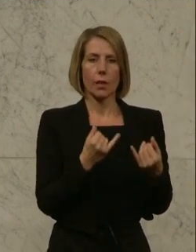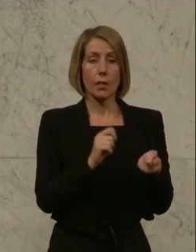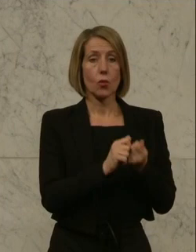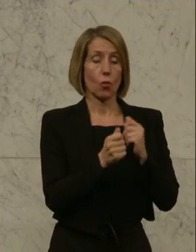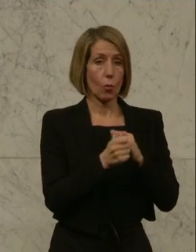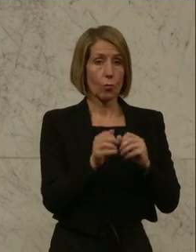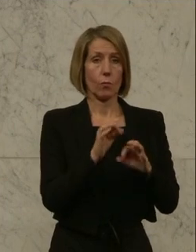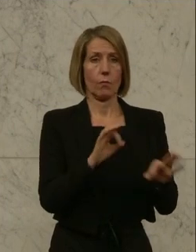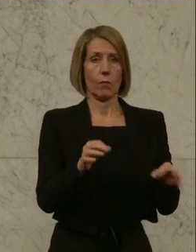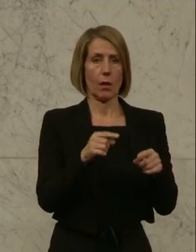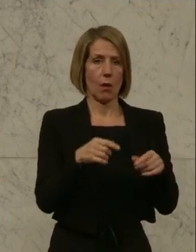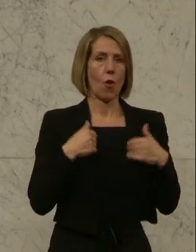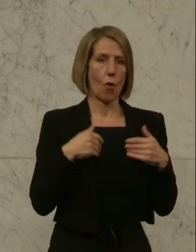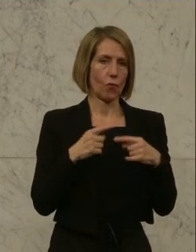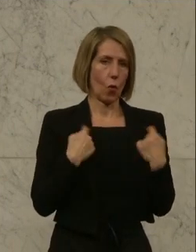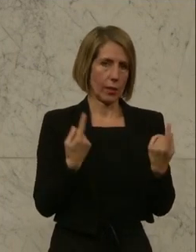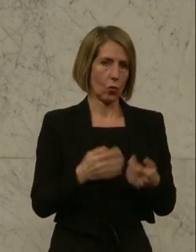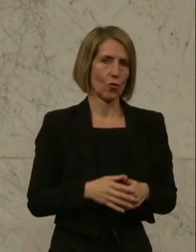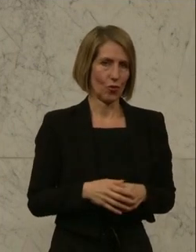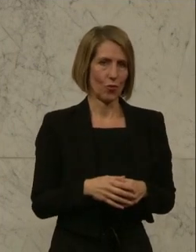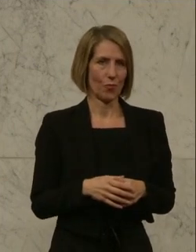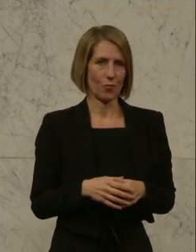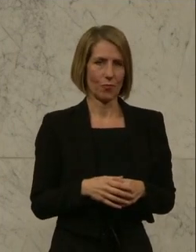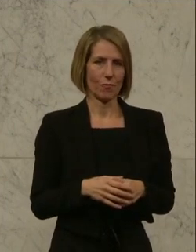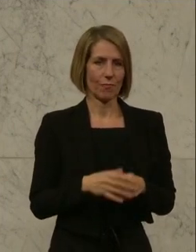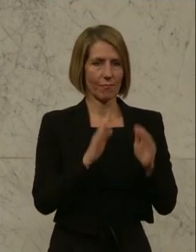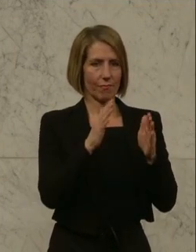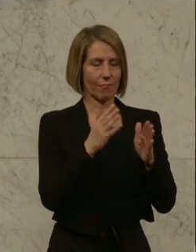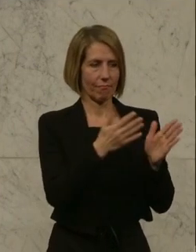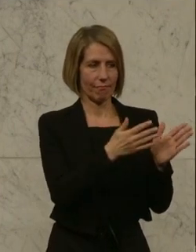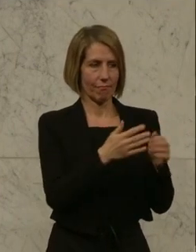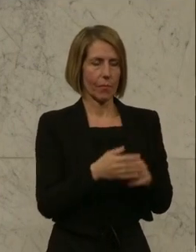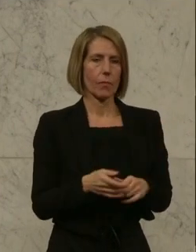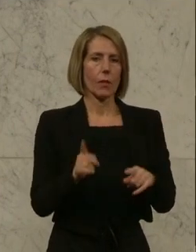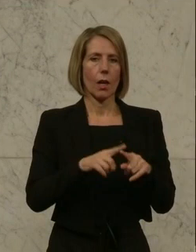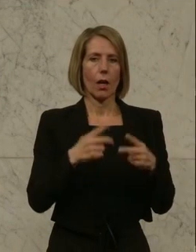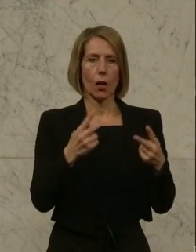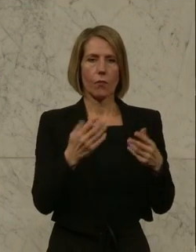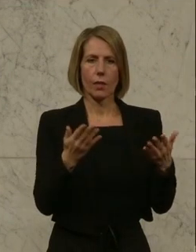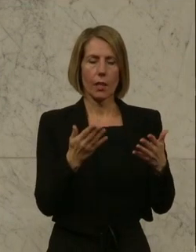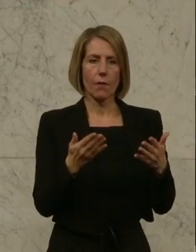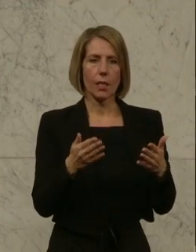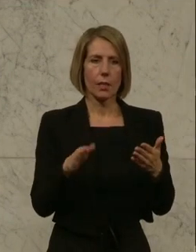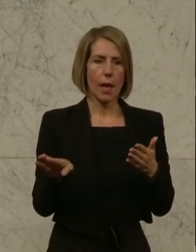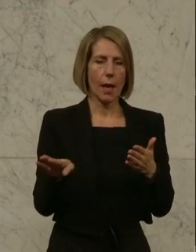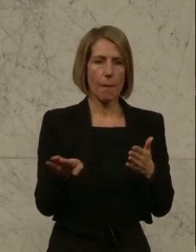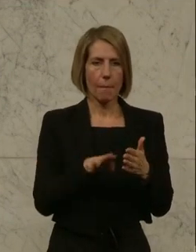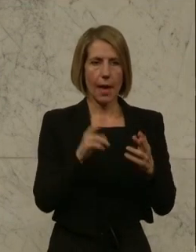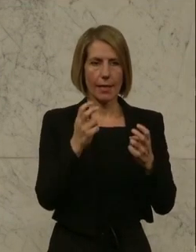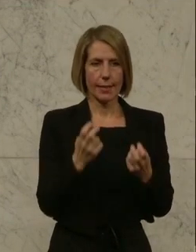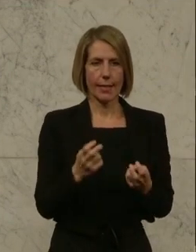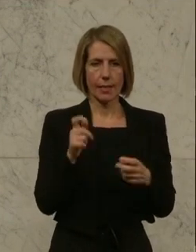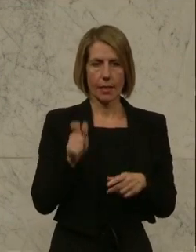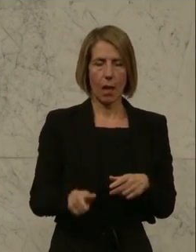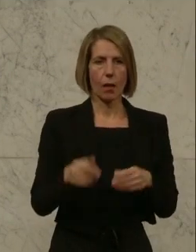umgesetzt und das freut uns. Ein Punkt, der uns auch wichtig war, ist, dass die Beisitzer bei der Wahl, dass das